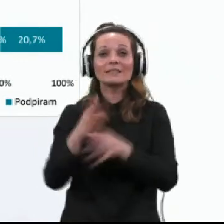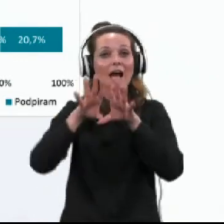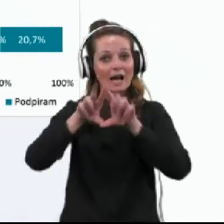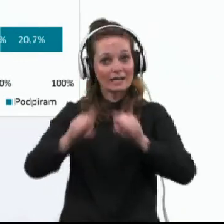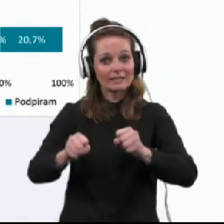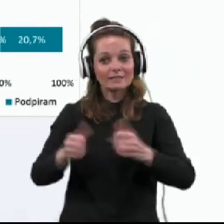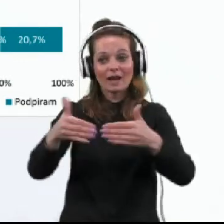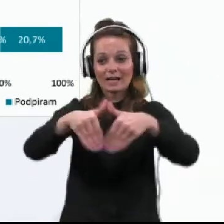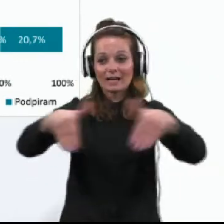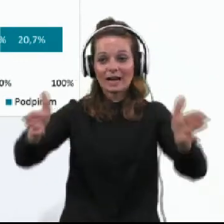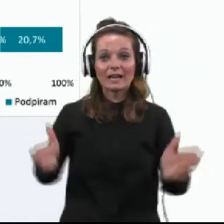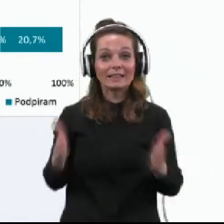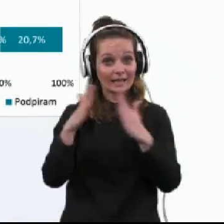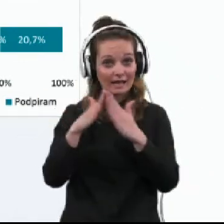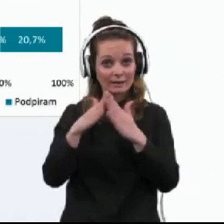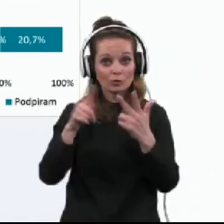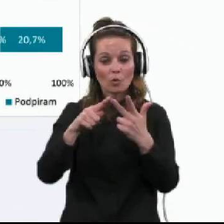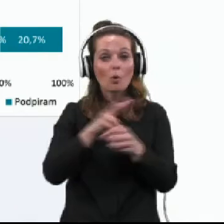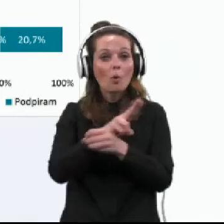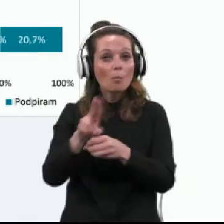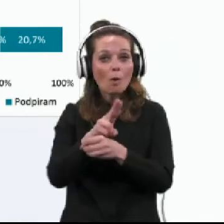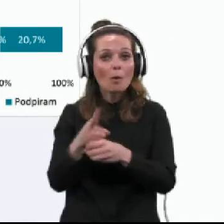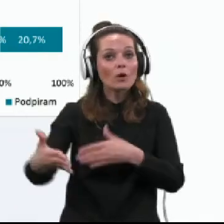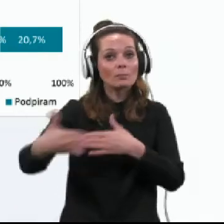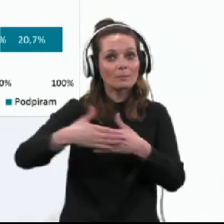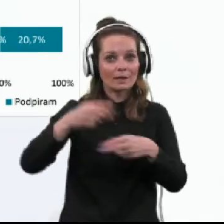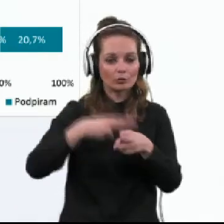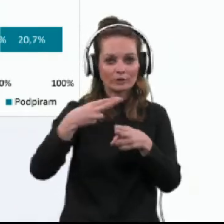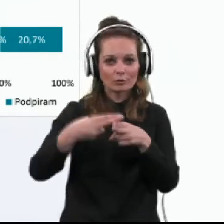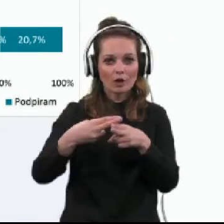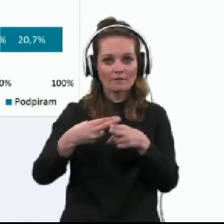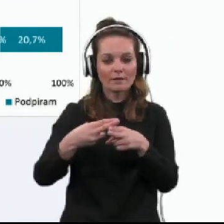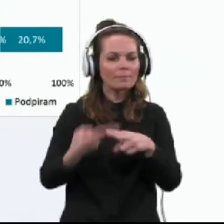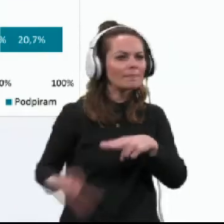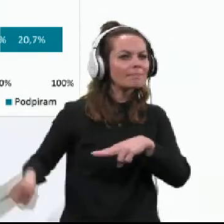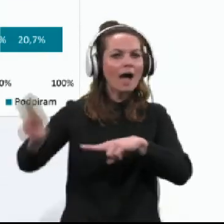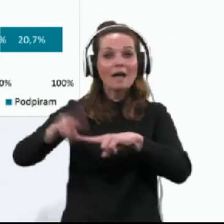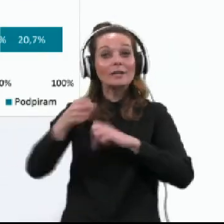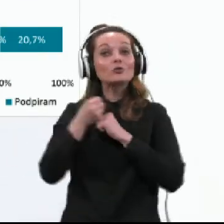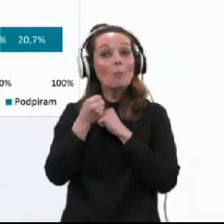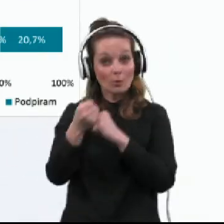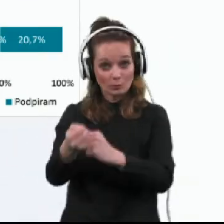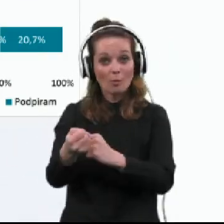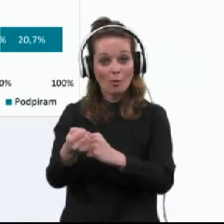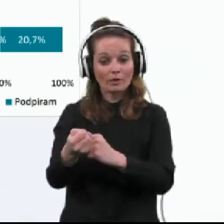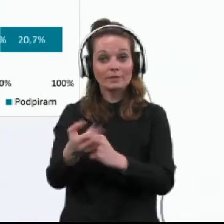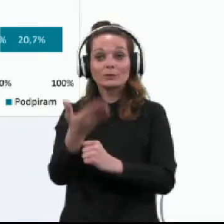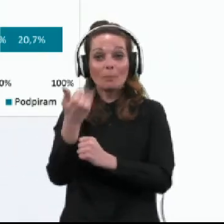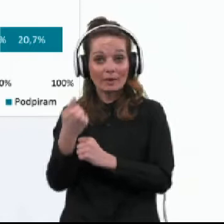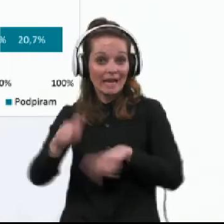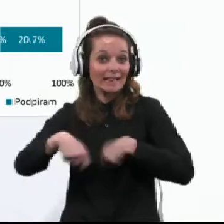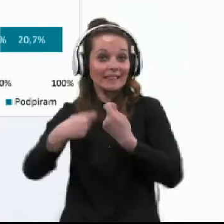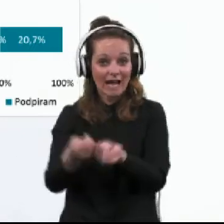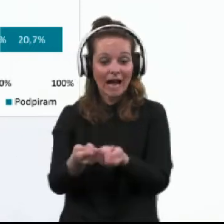karantene na domu ter o popolnem zaprtju države. Največjo podporo so izrazili